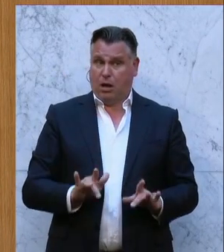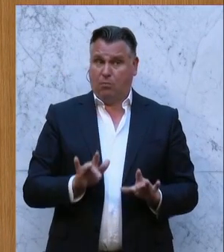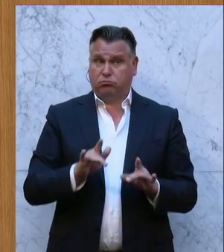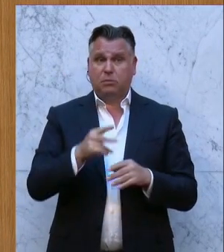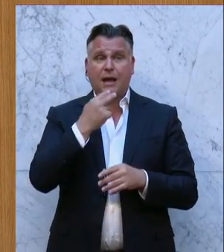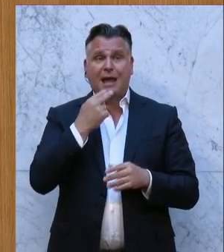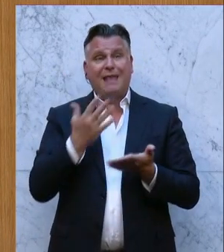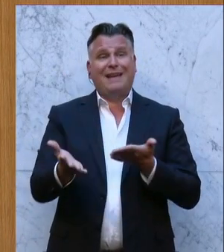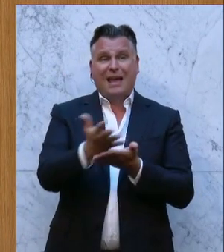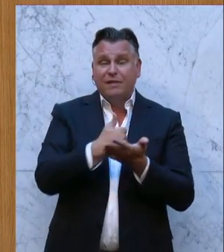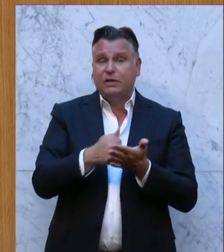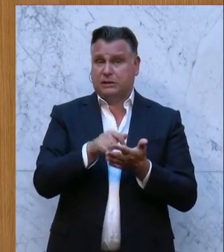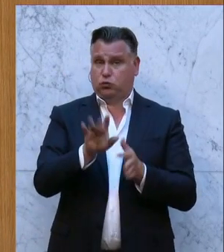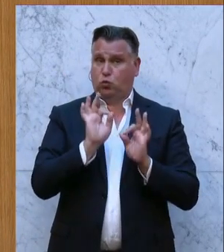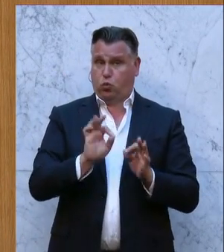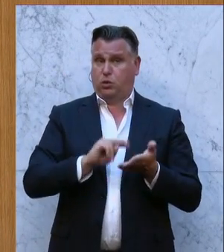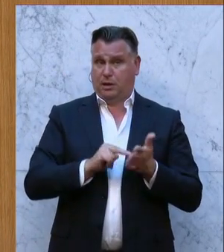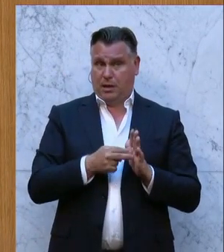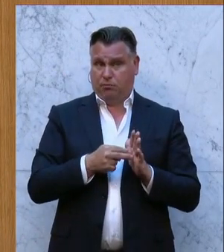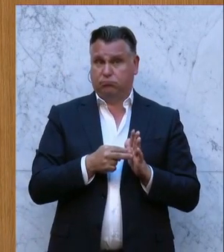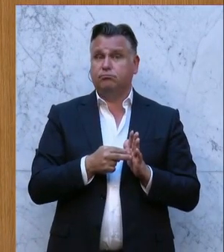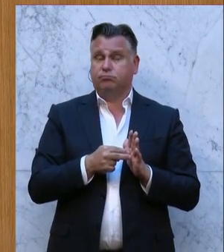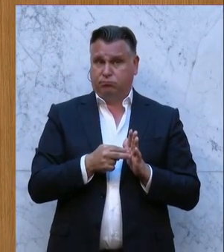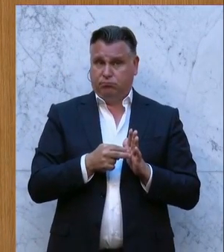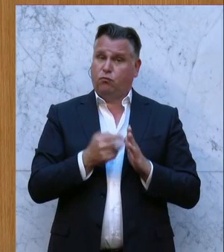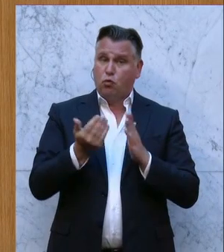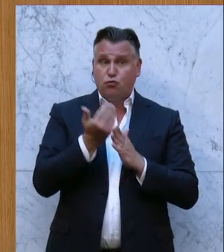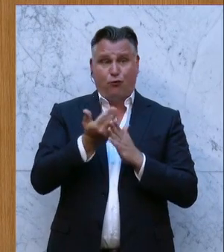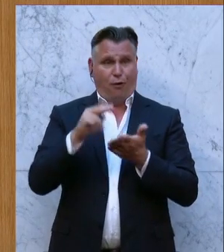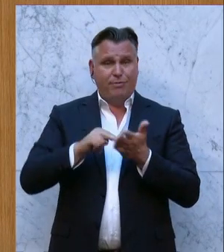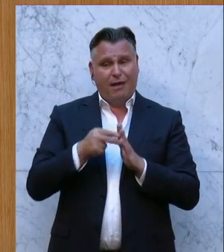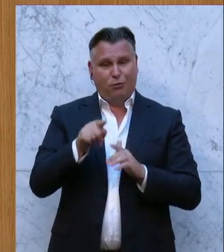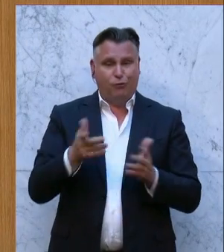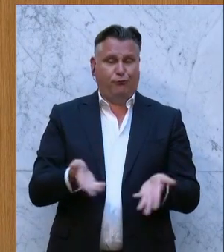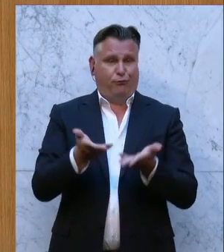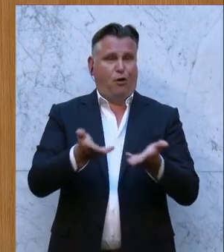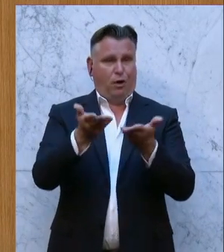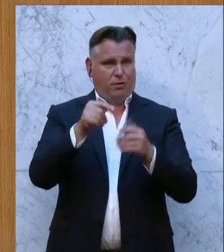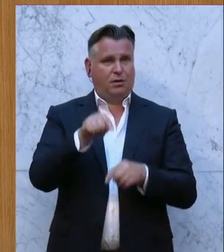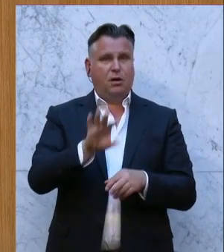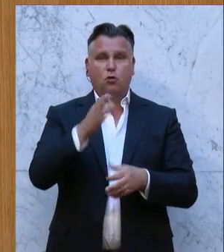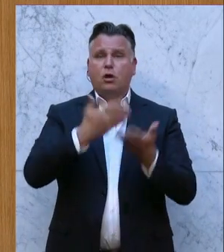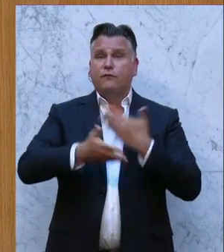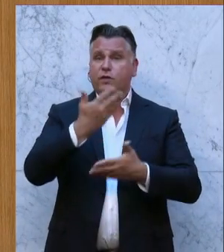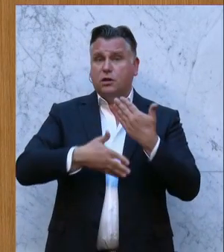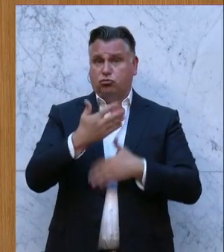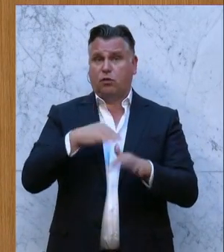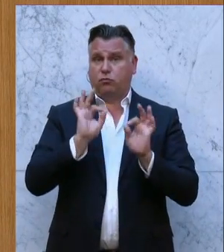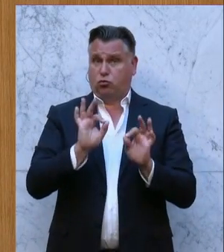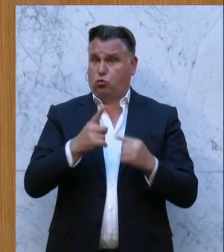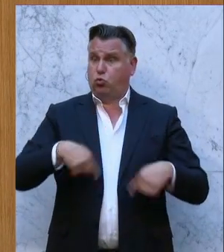energieeffiziente und innovative Technologien, was auch der wirtschaftlichen Entwicklung